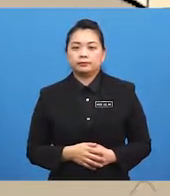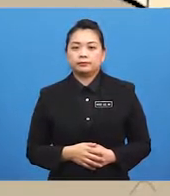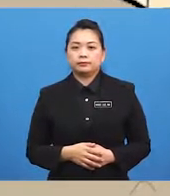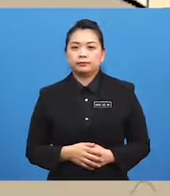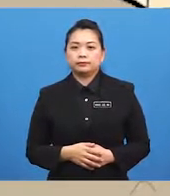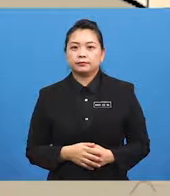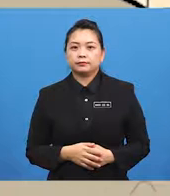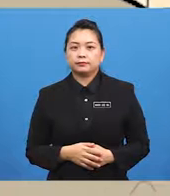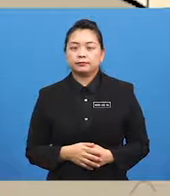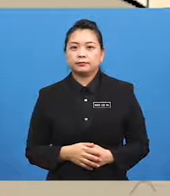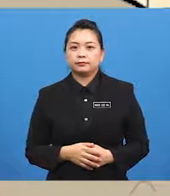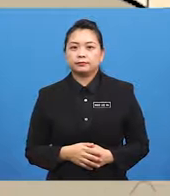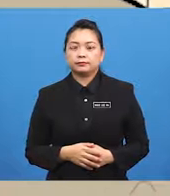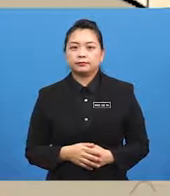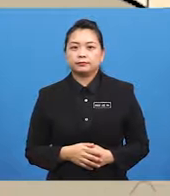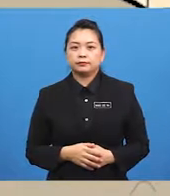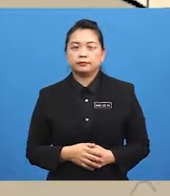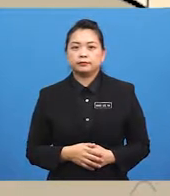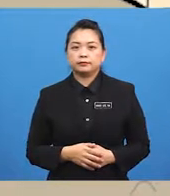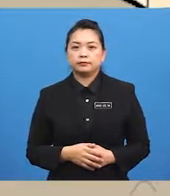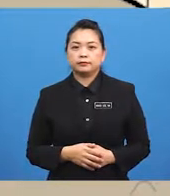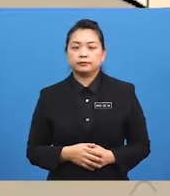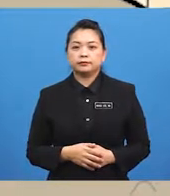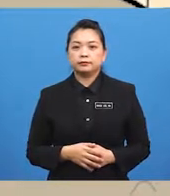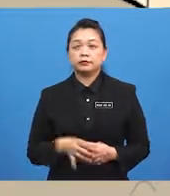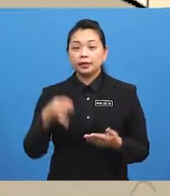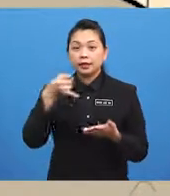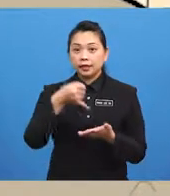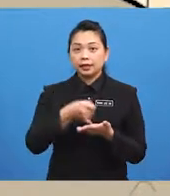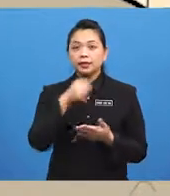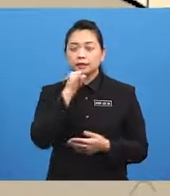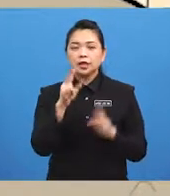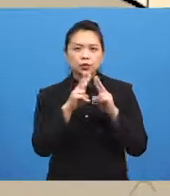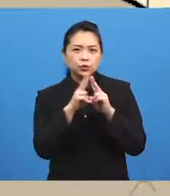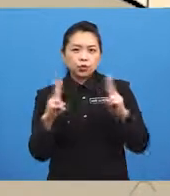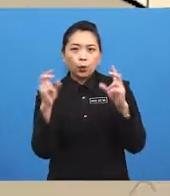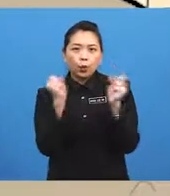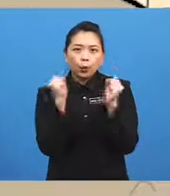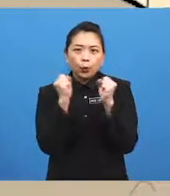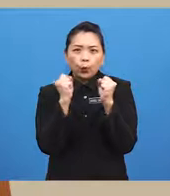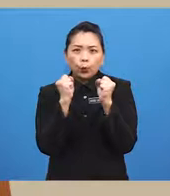Brrrr... The floor. It's so cool.